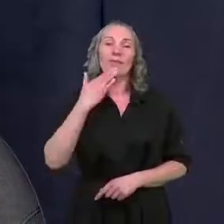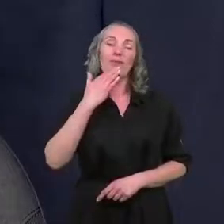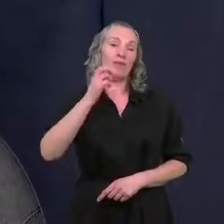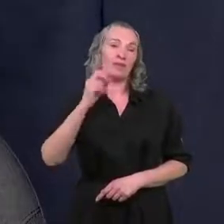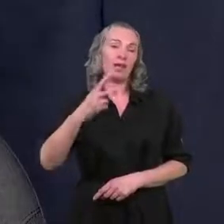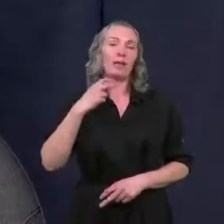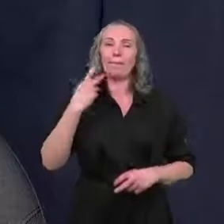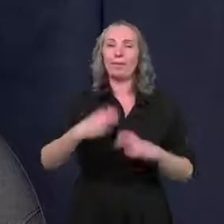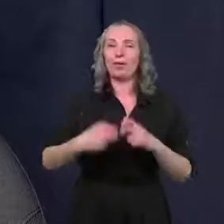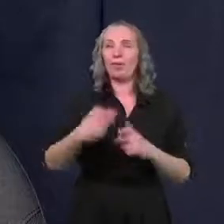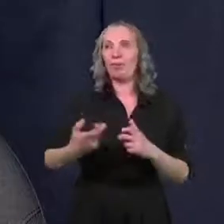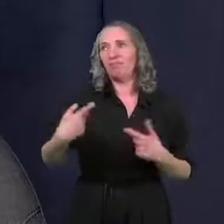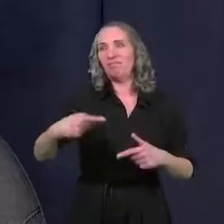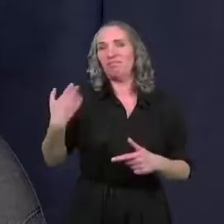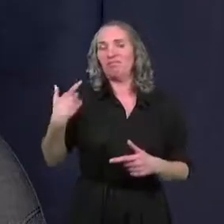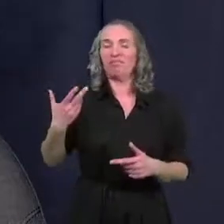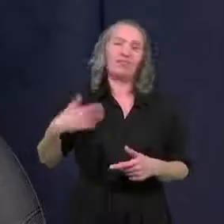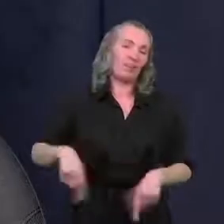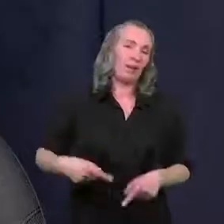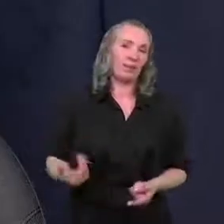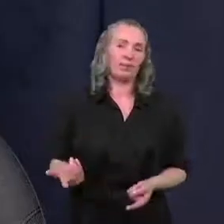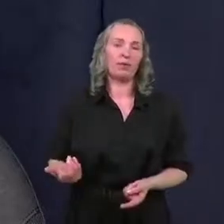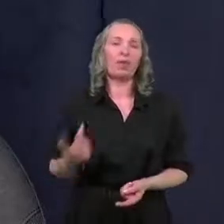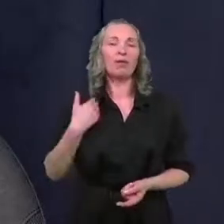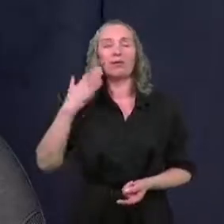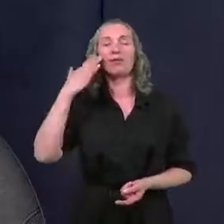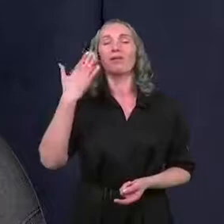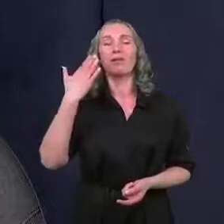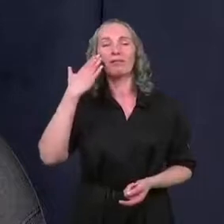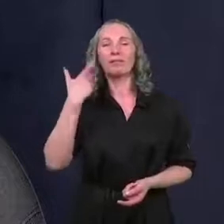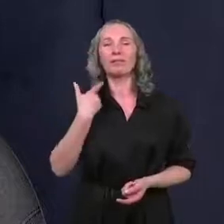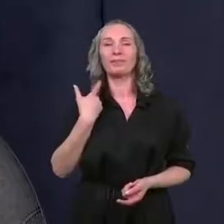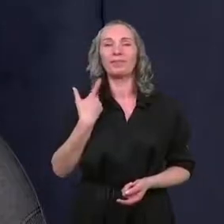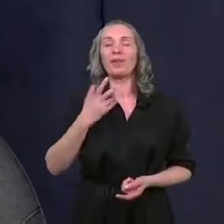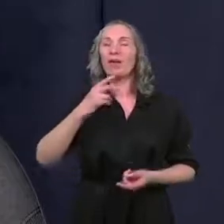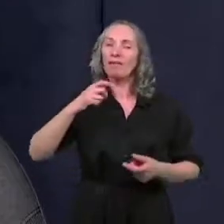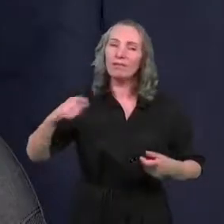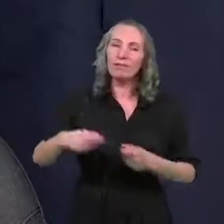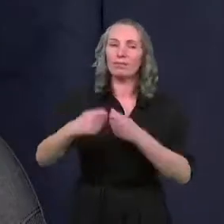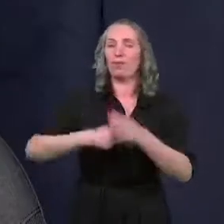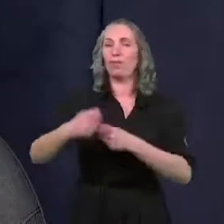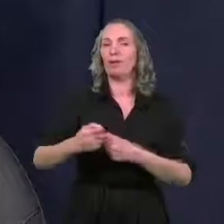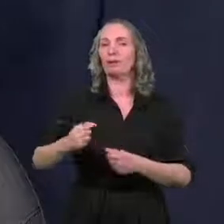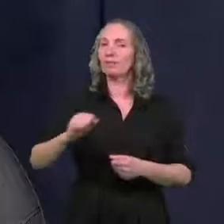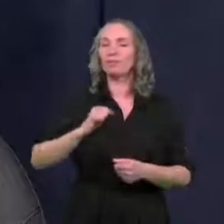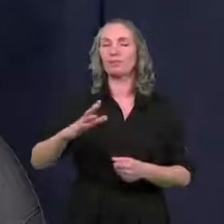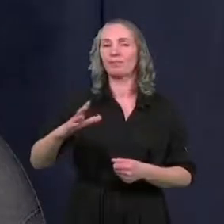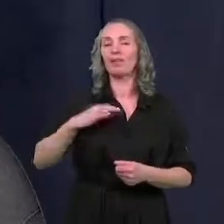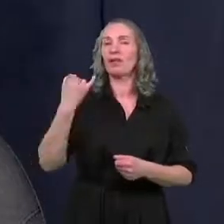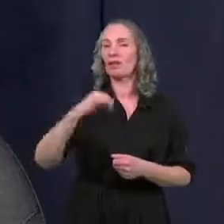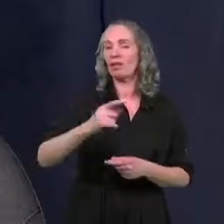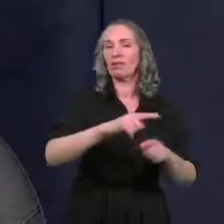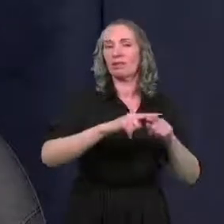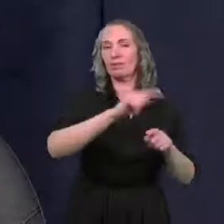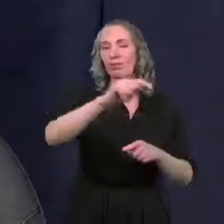tak, nigdy ten problem nie wypłynął. O ile nam znakomicie się zawsze współpracowało z innymi